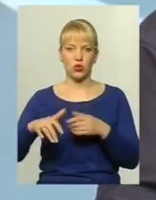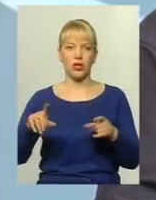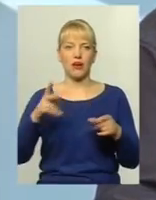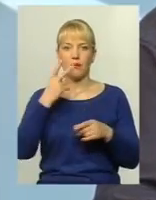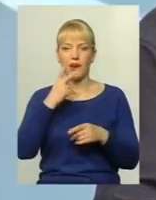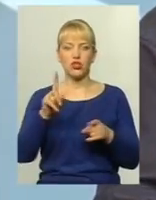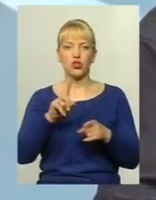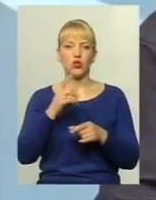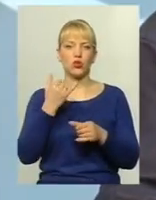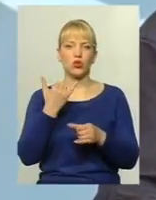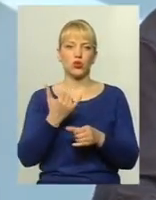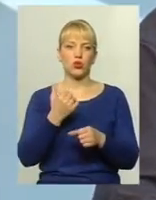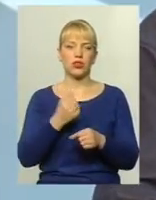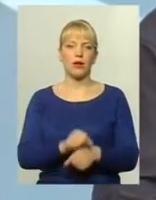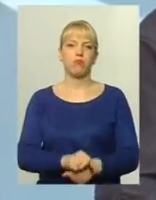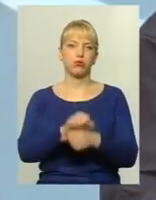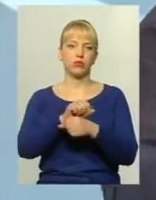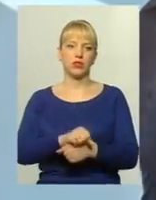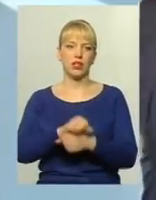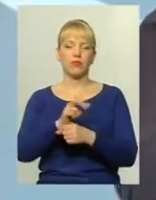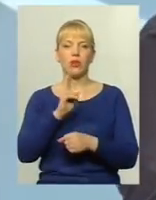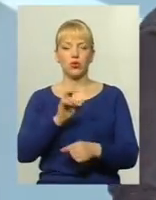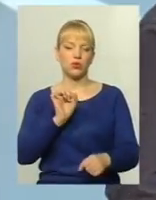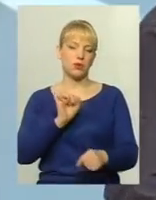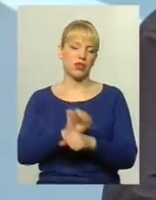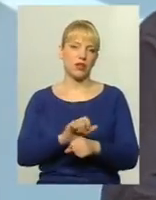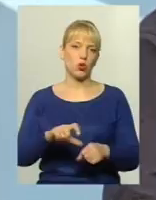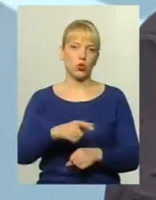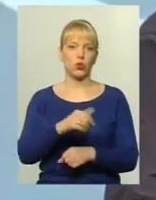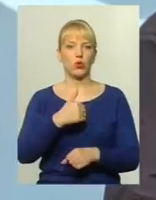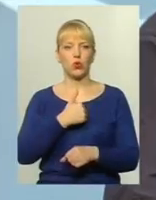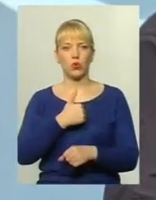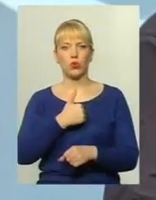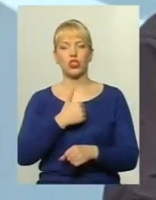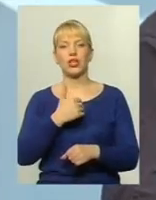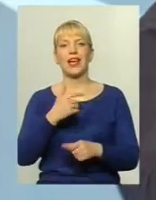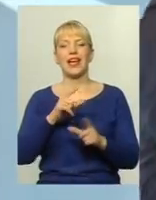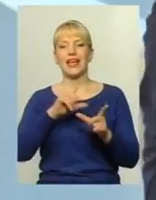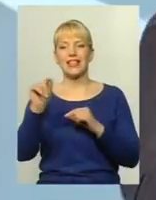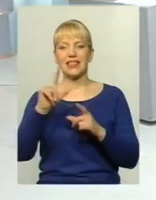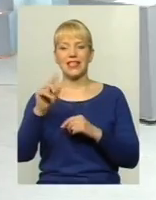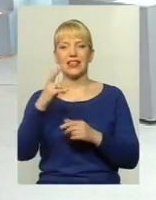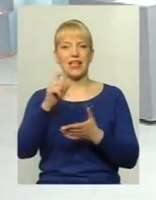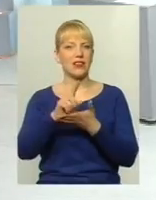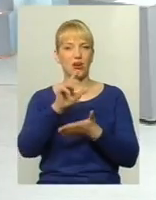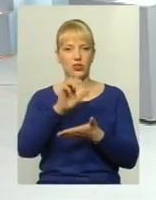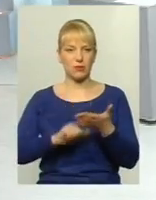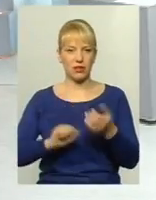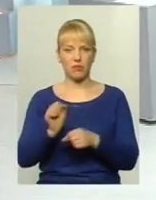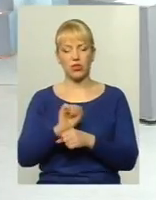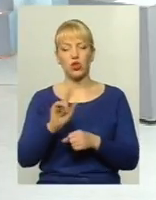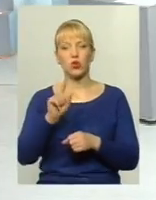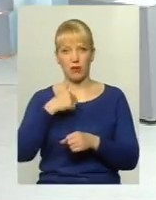бунти цей. Хтось перекриває дорогу, хоче їздити на нерозмитних машинах. Що нам завтра перекривати дороги,